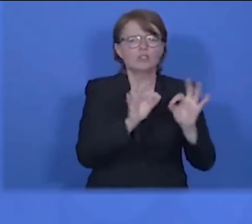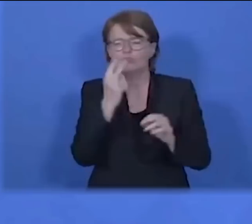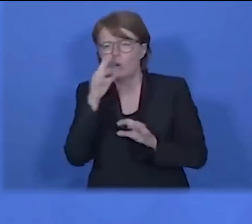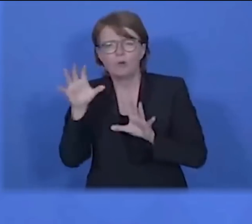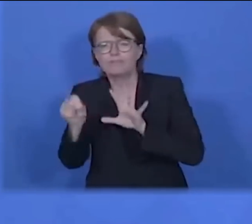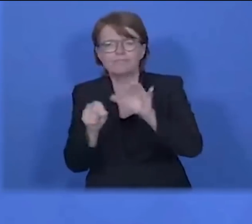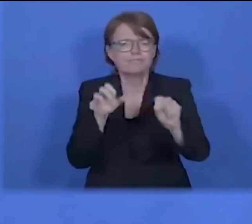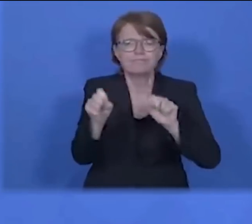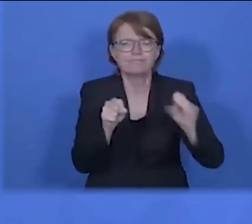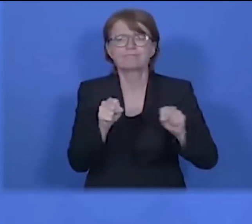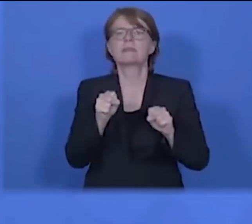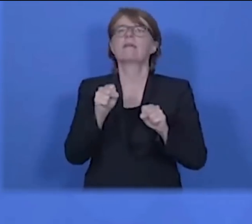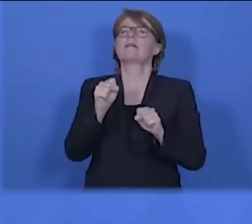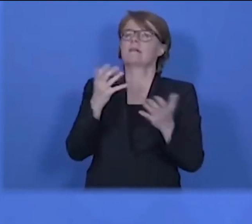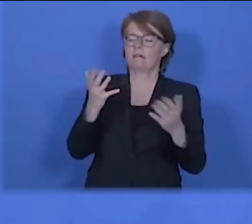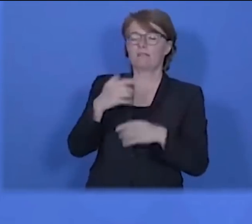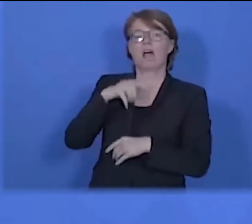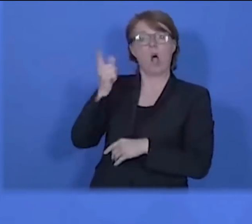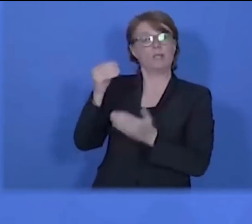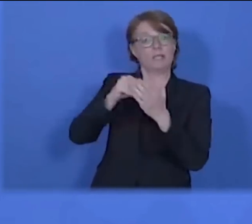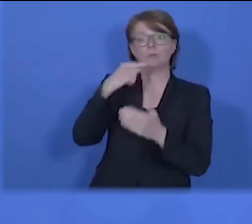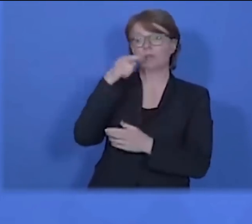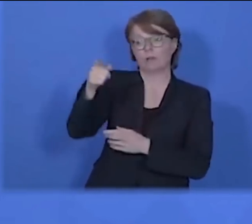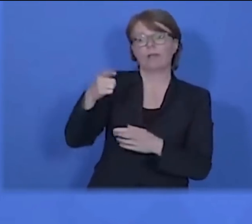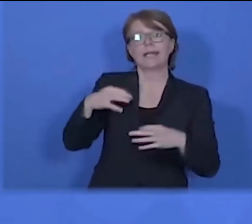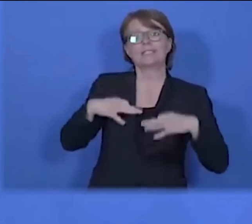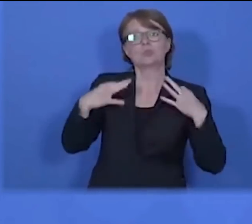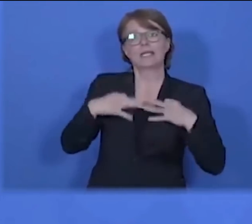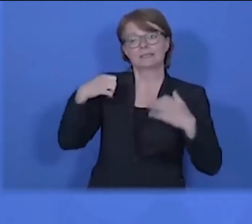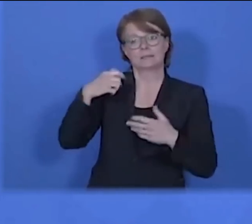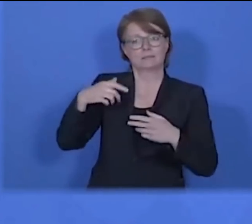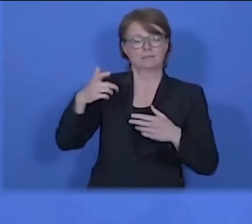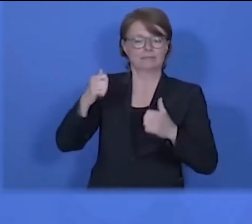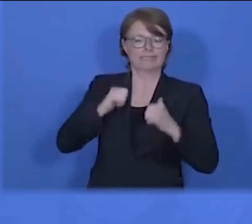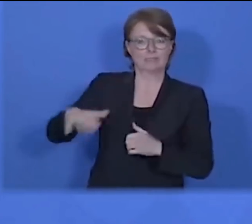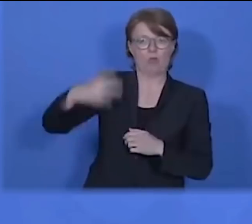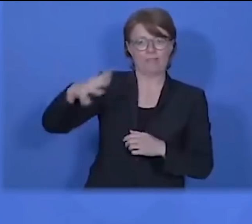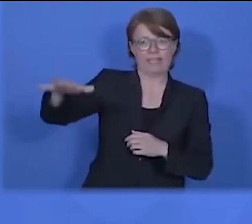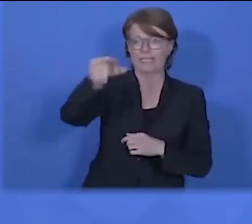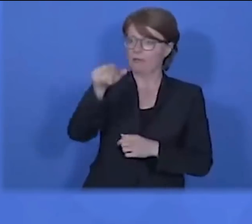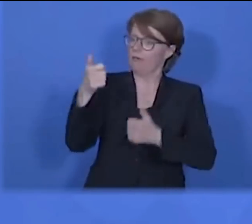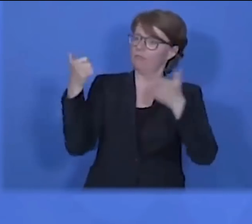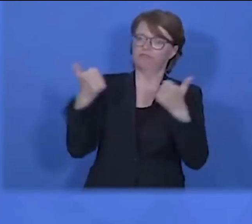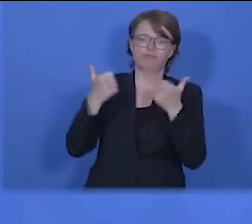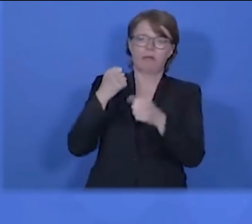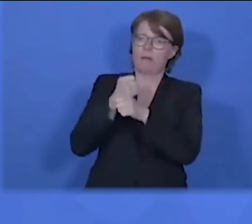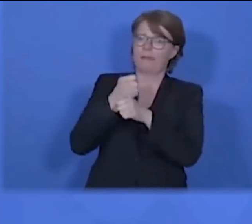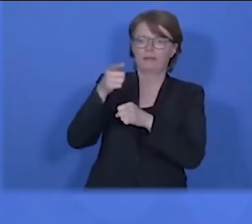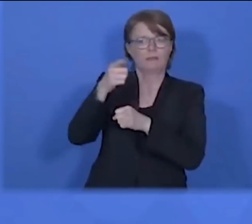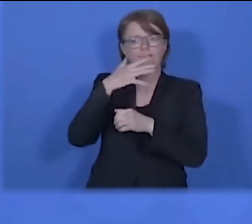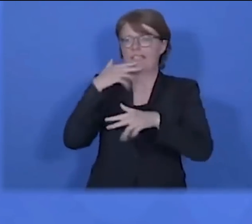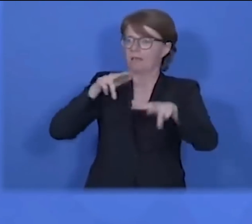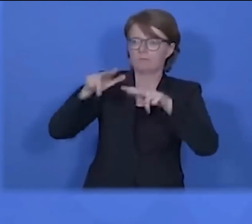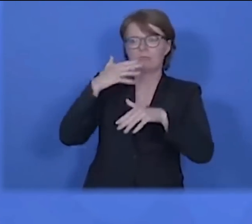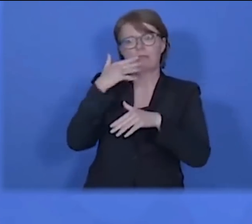Gesundheitsdienst Hervorragendes geleistet. Und ich möchte mich auch bei allen Mitarbeiterinnen und Mitarbeitern dieser öffentlichen Gesundheitsdienste ganz herzlich